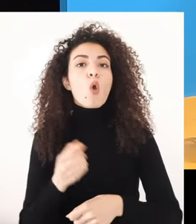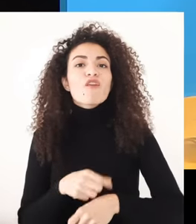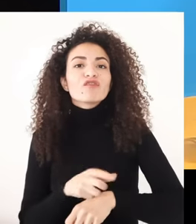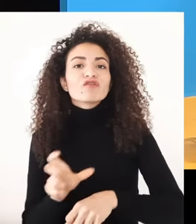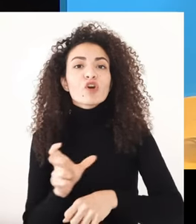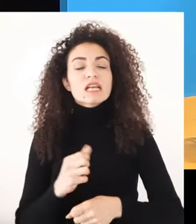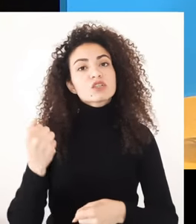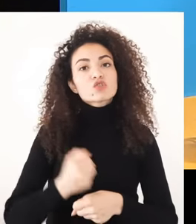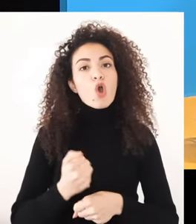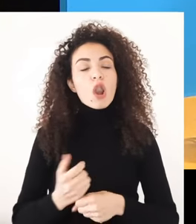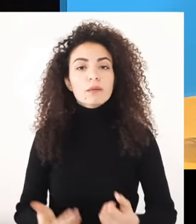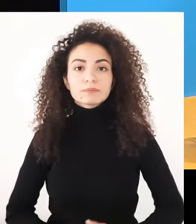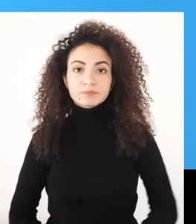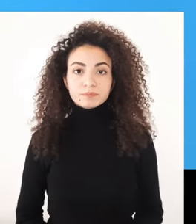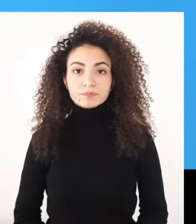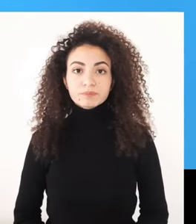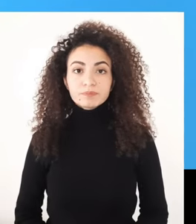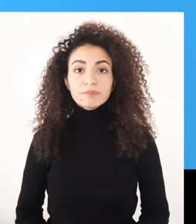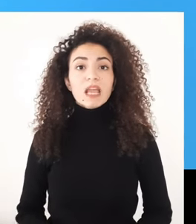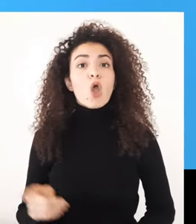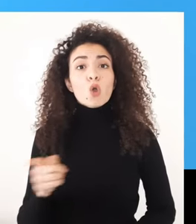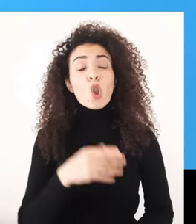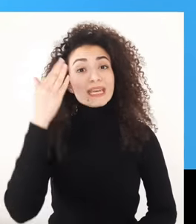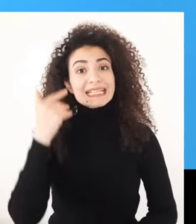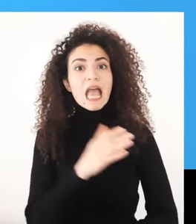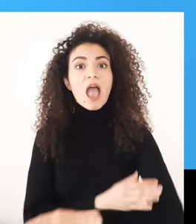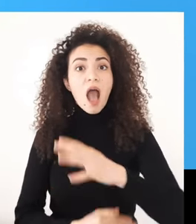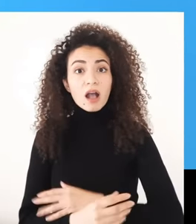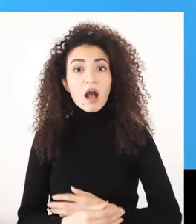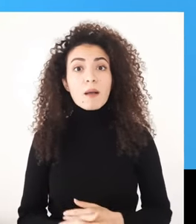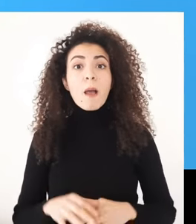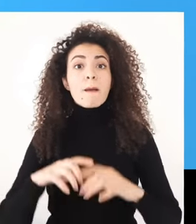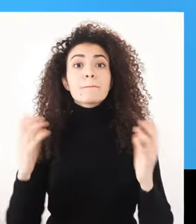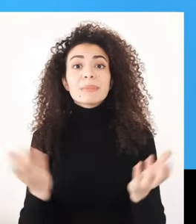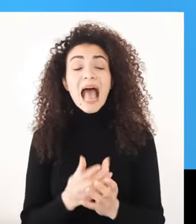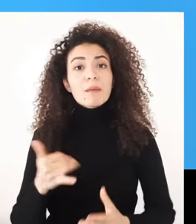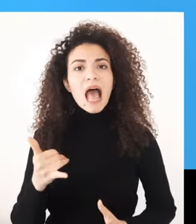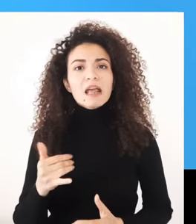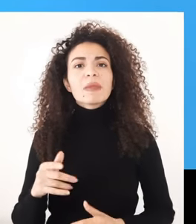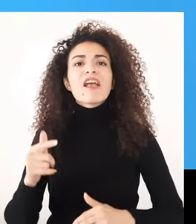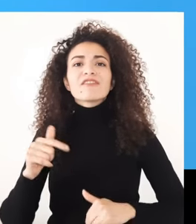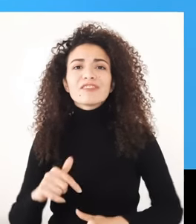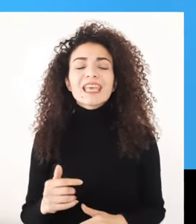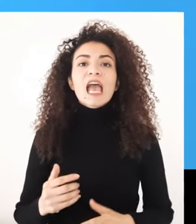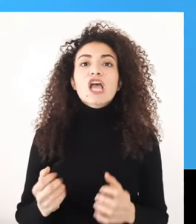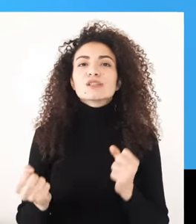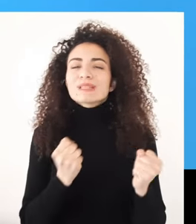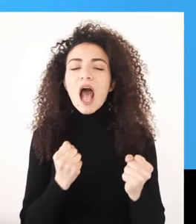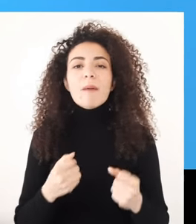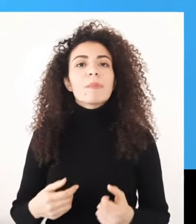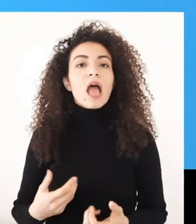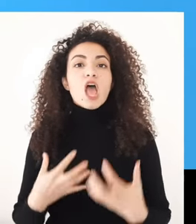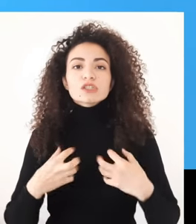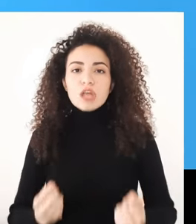التعليم والحصول على وظيفة حيث احتمال حصول هالأمور مع النساء بوات الإعاقة هو مرتين